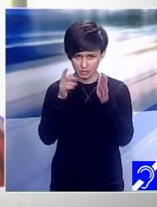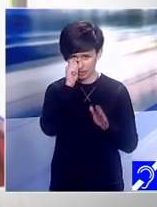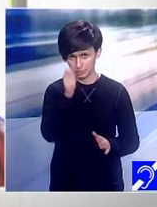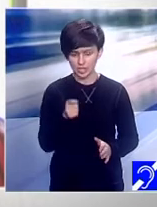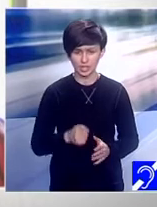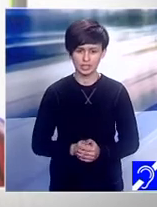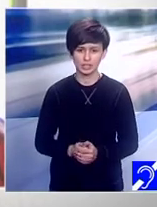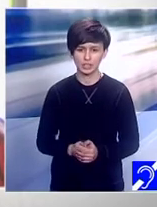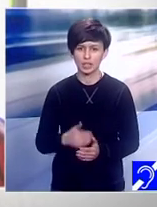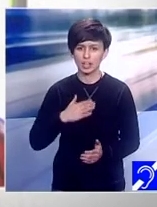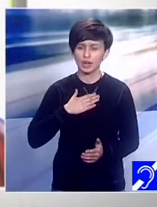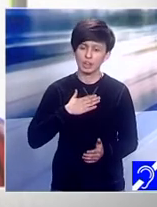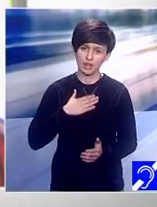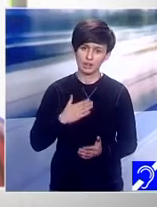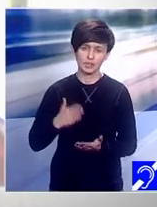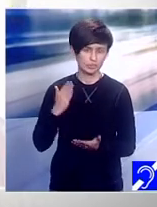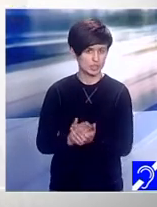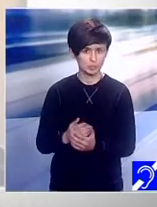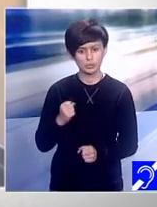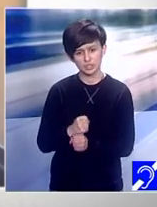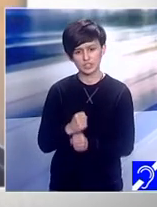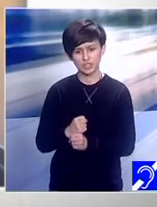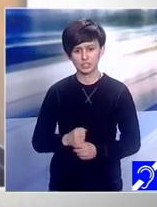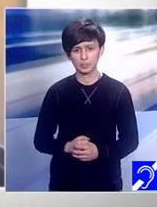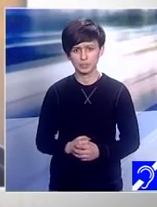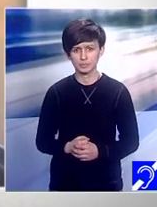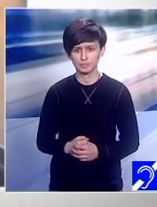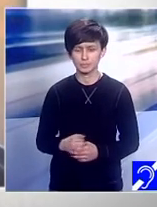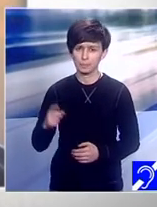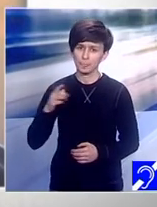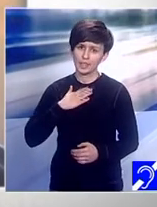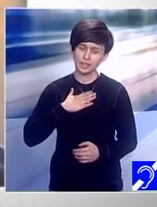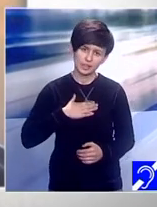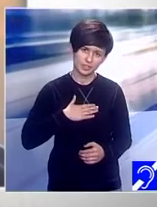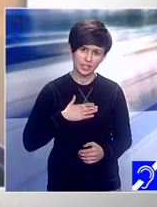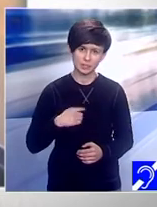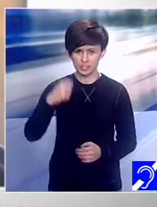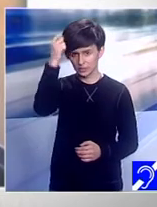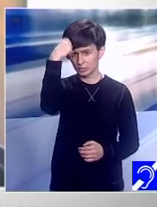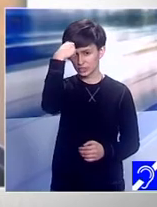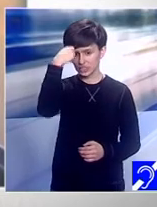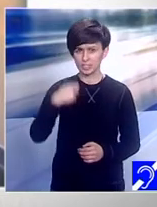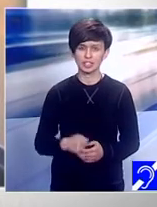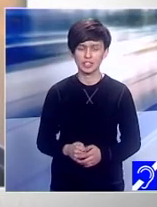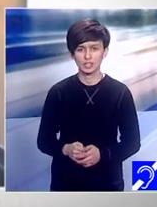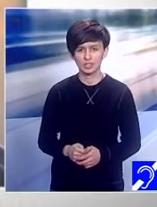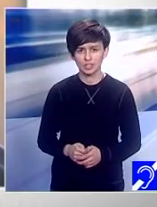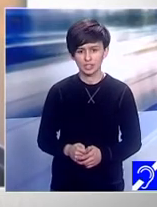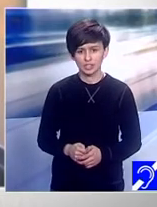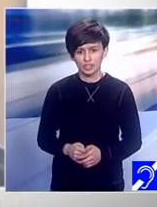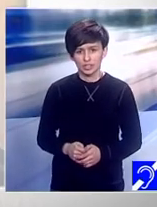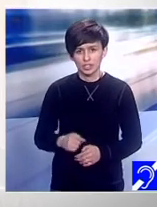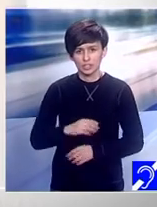Avem drepturi să o facem. Vrem să fim cetățeni și vrem să fim trătați ași toți